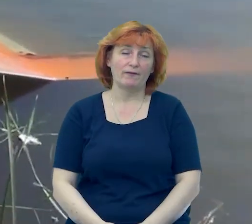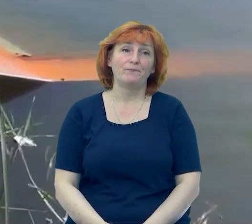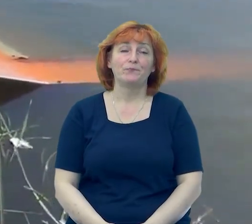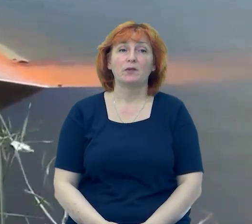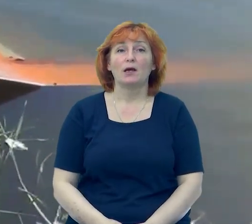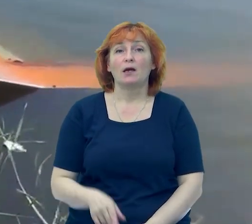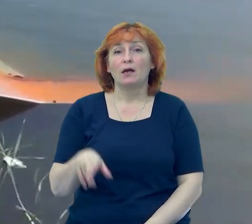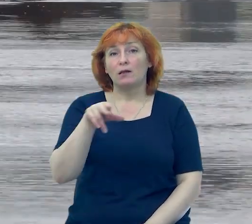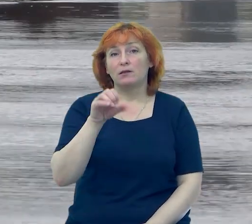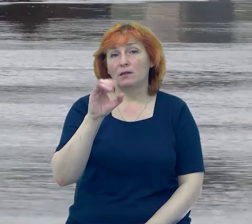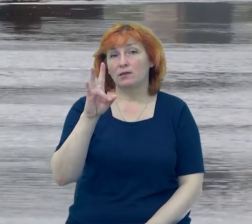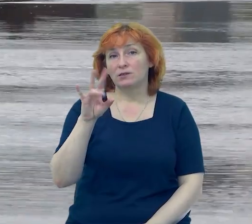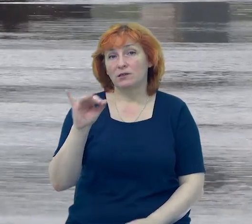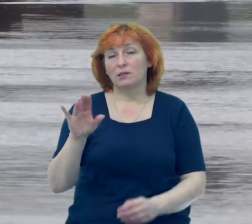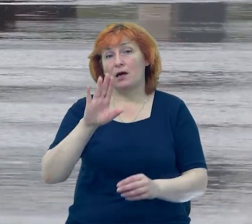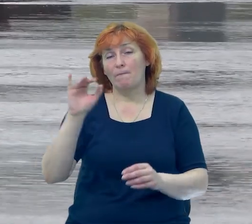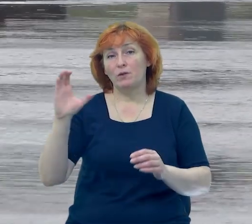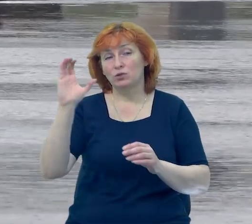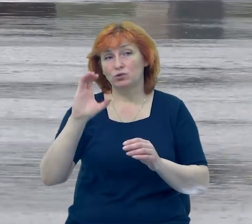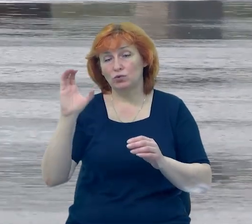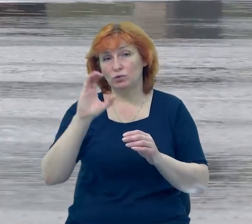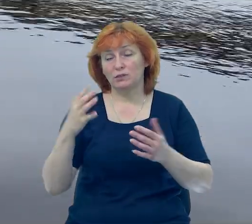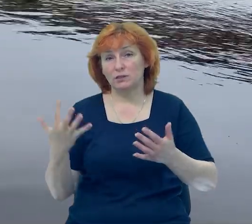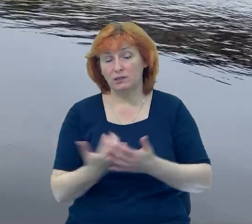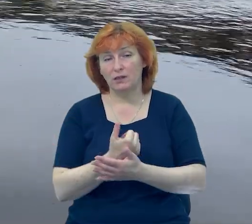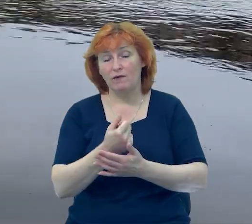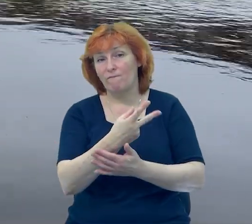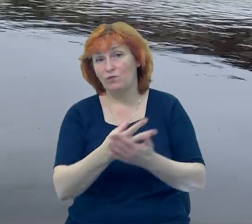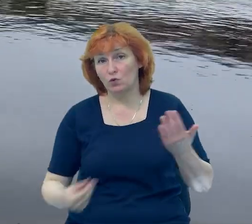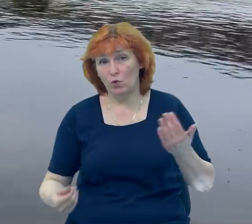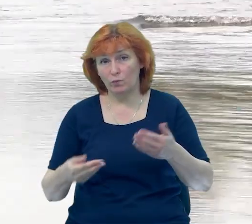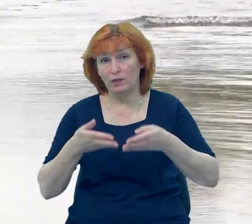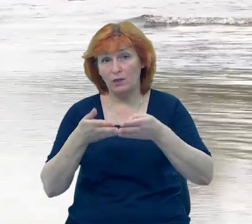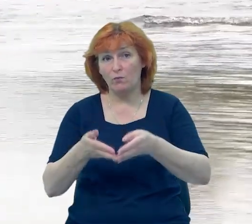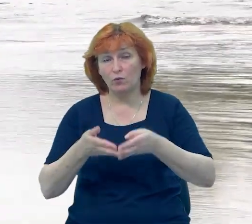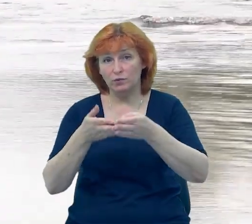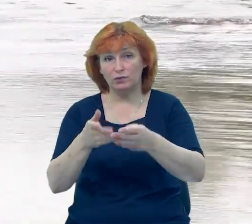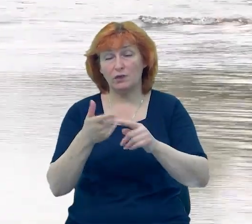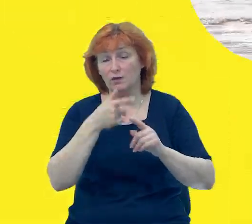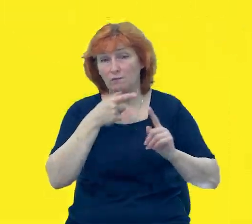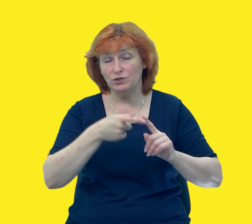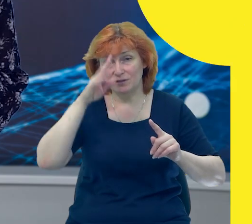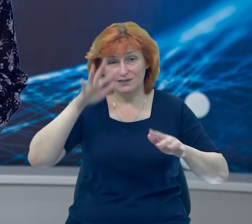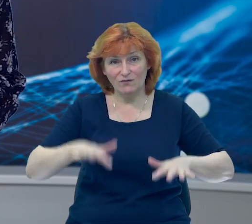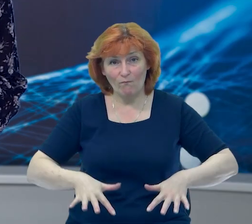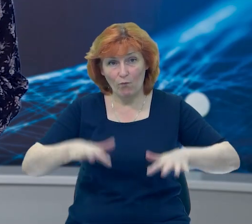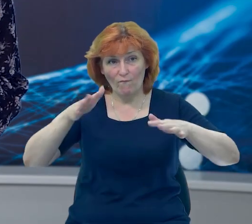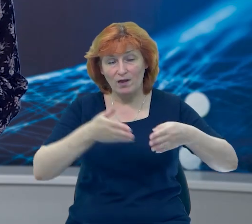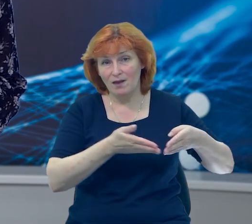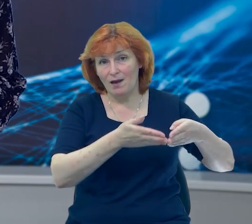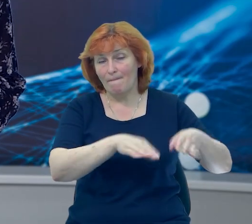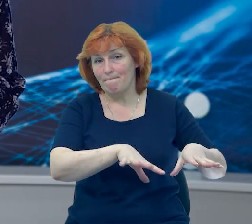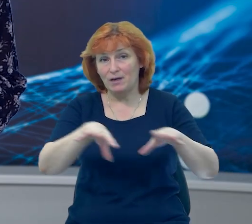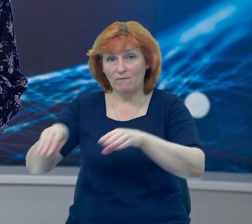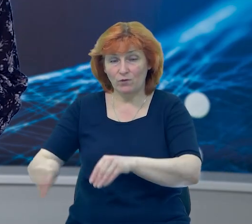Дисні під Сосницею знайшли втоплений човен рятувальників, яким під час повені перевозили людей. 15